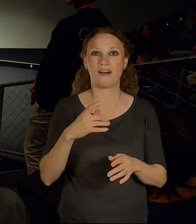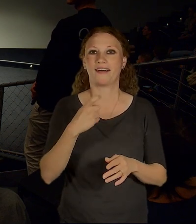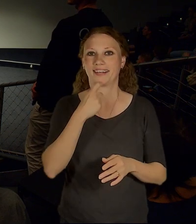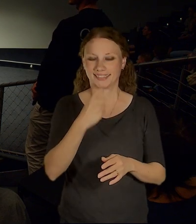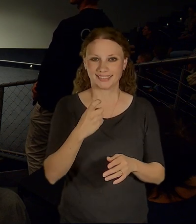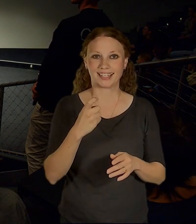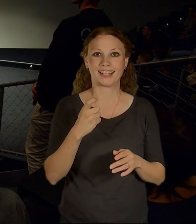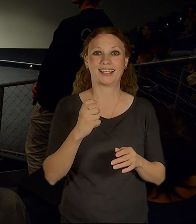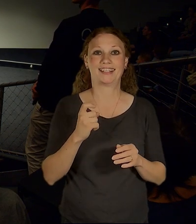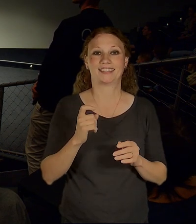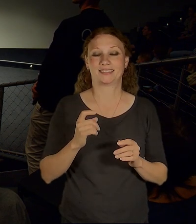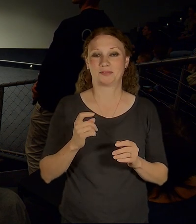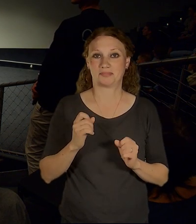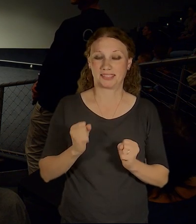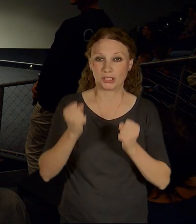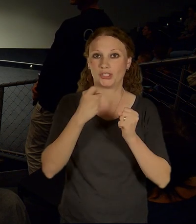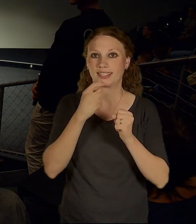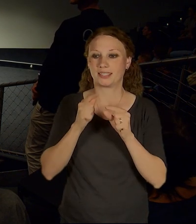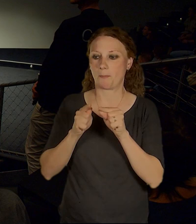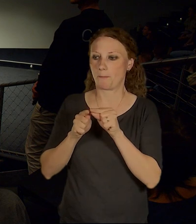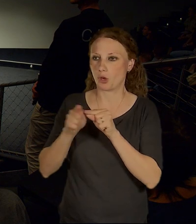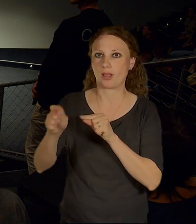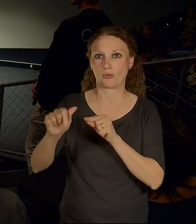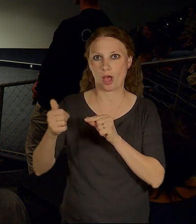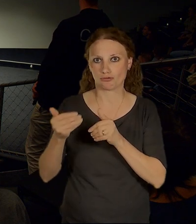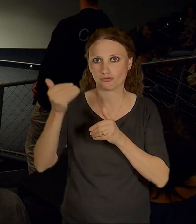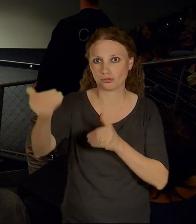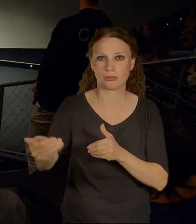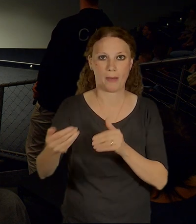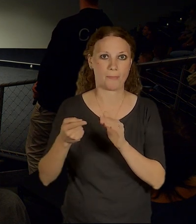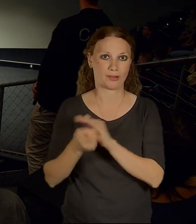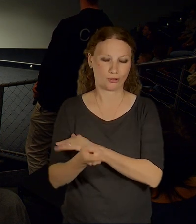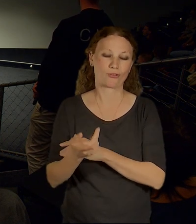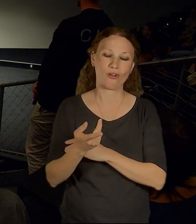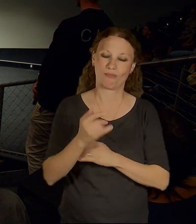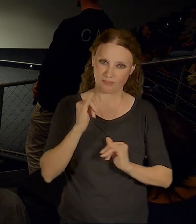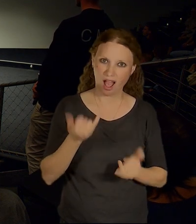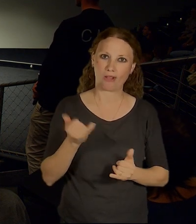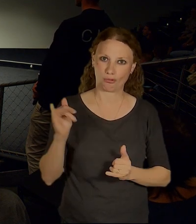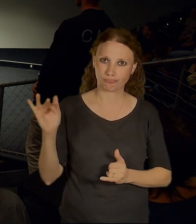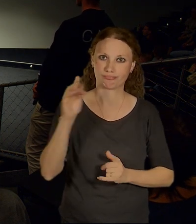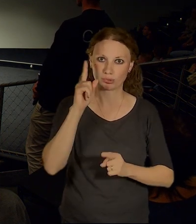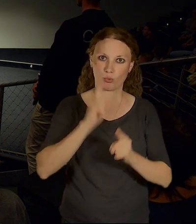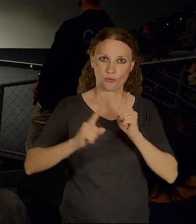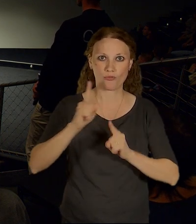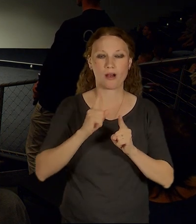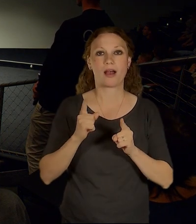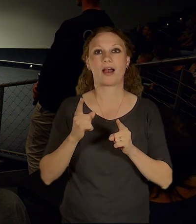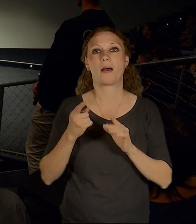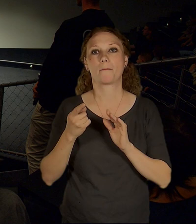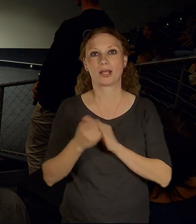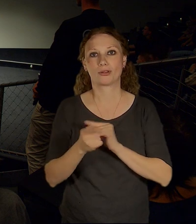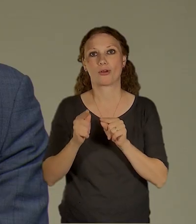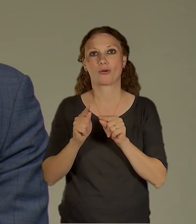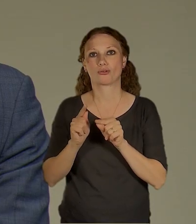zličinu, takže de facto jo, je tam nějaká úvaha toho, že by mohlo vést metro na zahradní